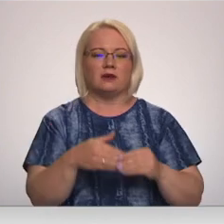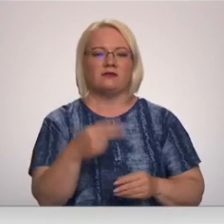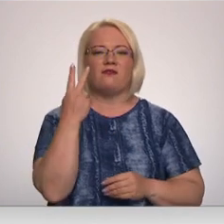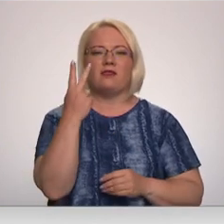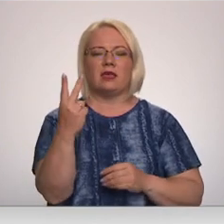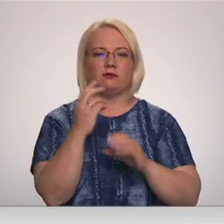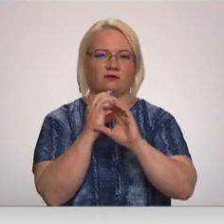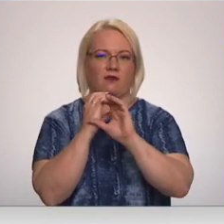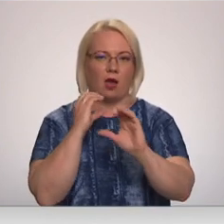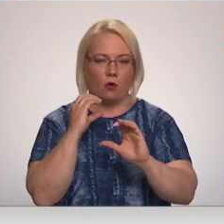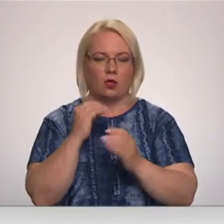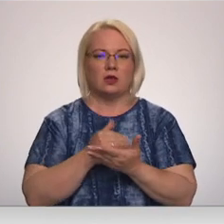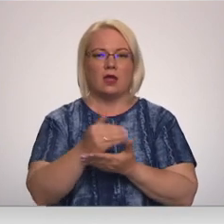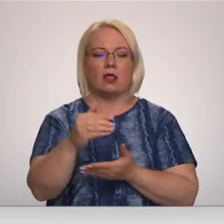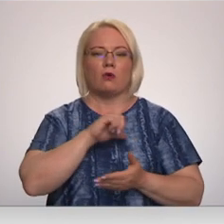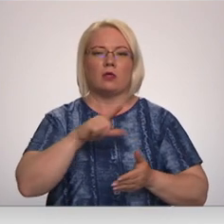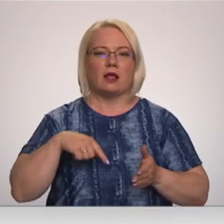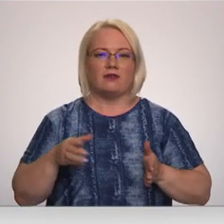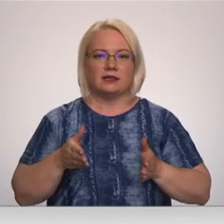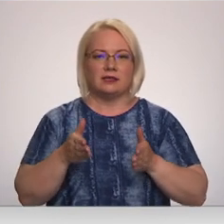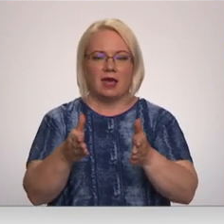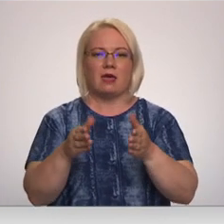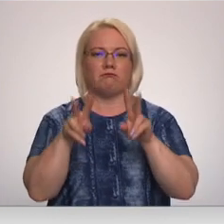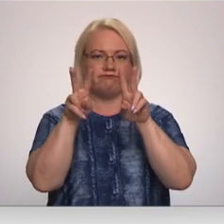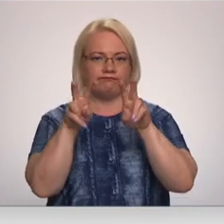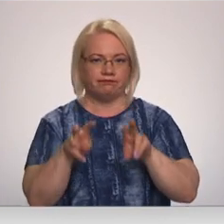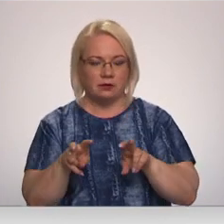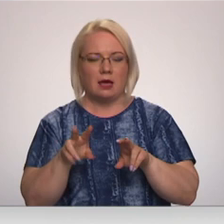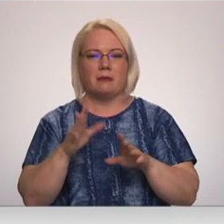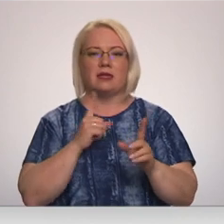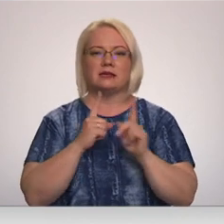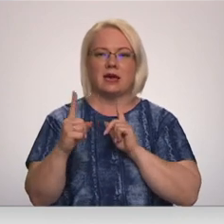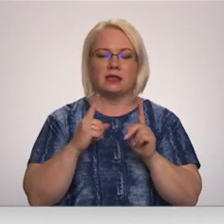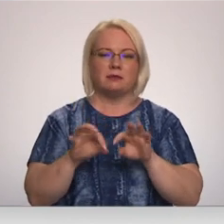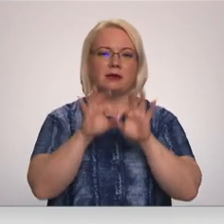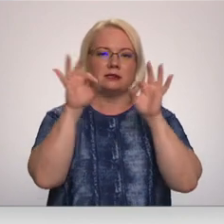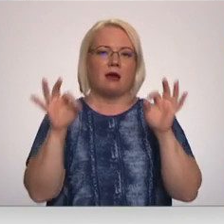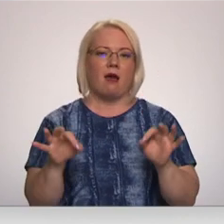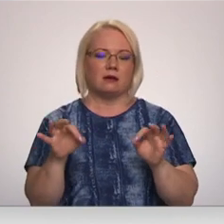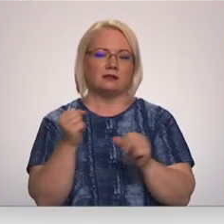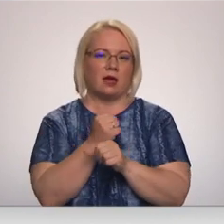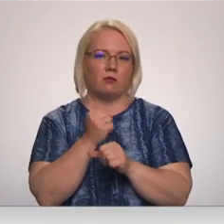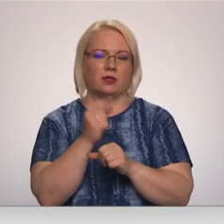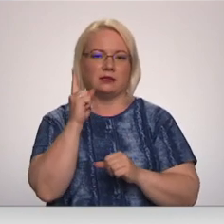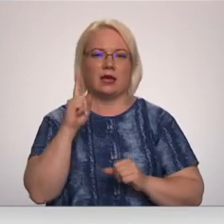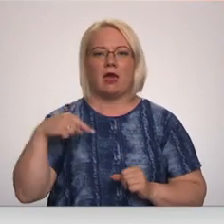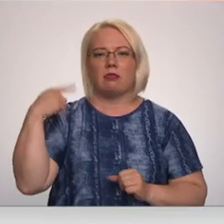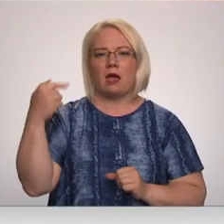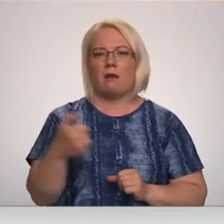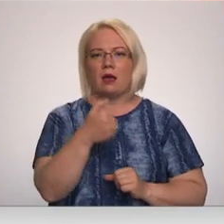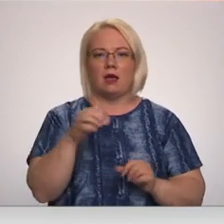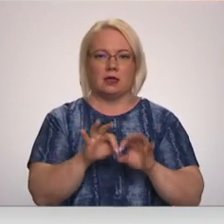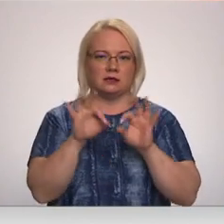vagonus. Tālāk uz Latvijas sliedēm tie tiks pārbaudīti, taču satiksmē tiesāks piedalīties vienu nākamā gada sākumā.